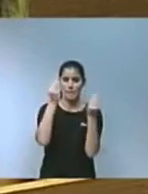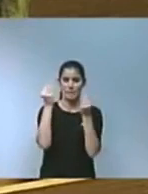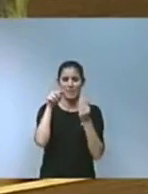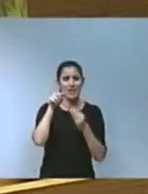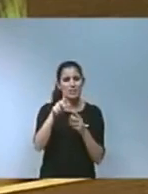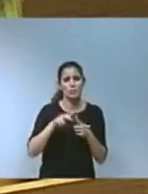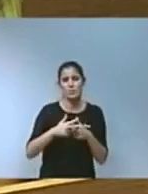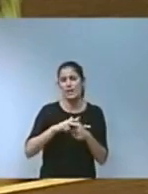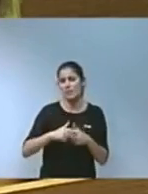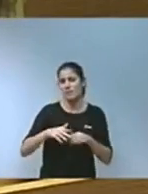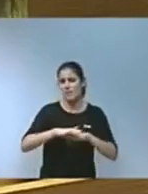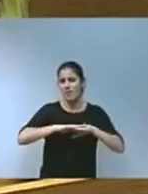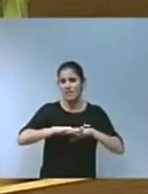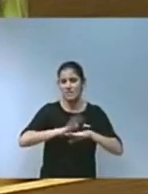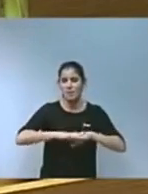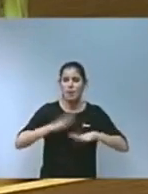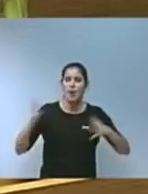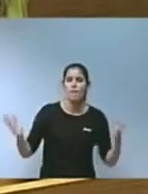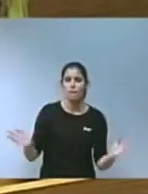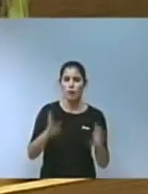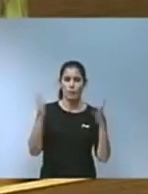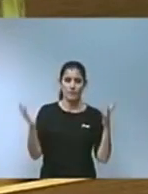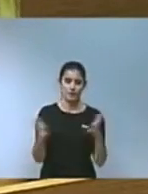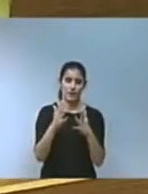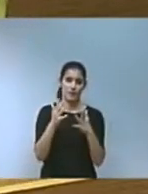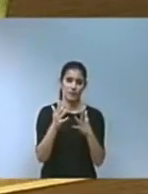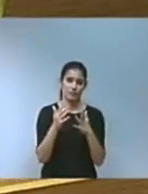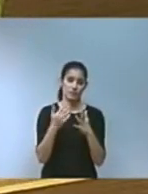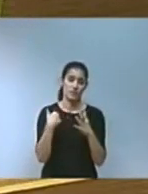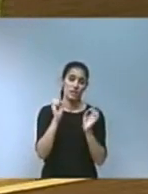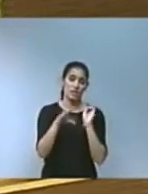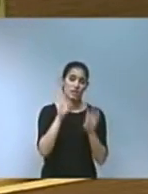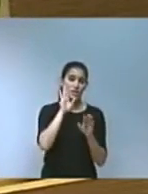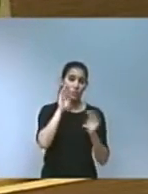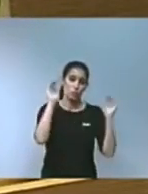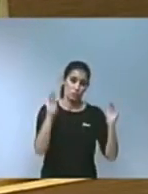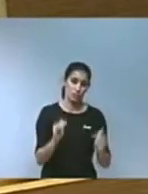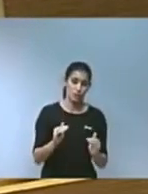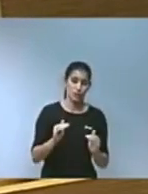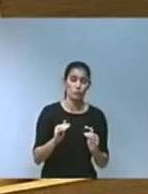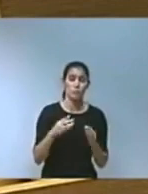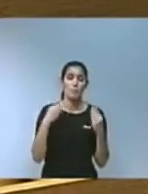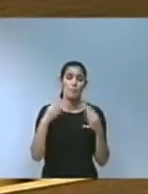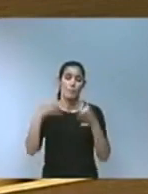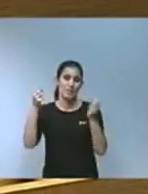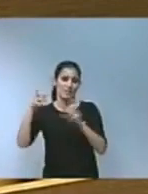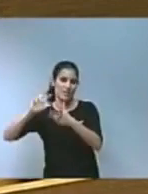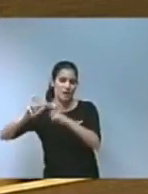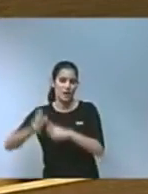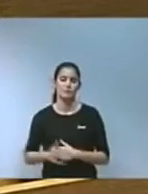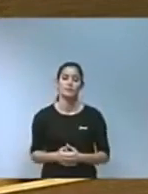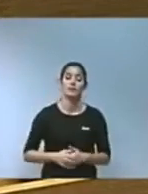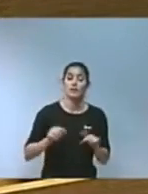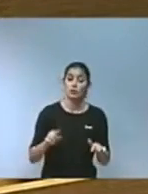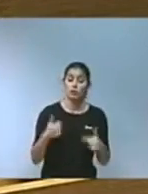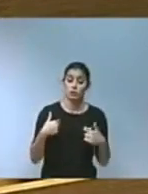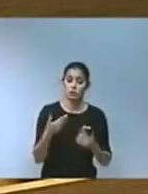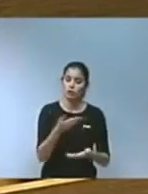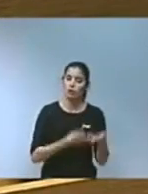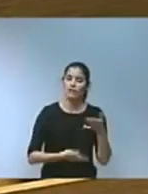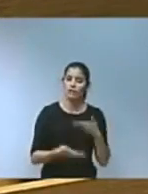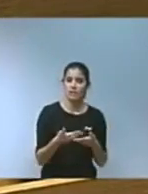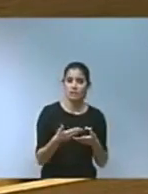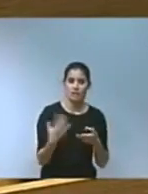per a fomentar la reducció de residus i la seva reutilització. I per tant col·laborarem amb este